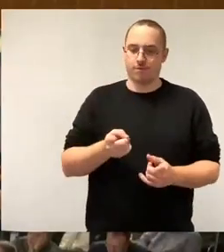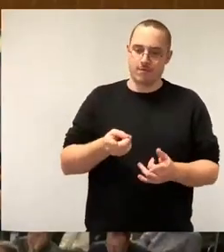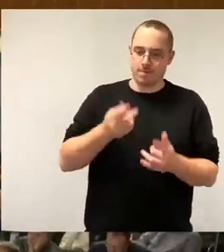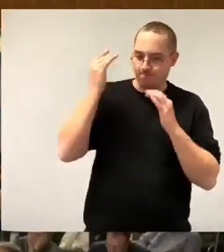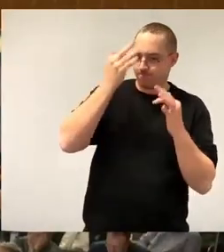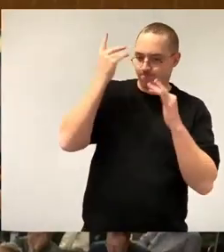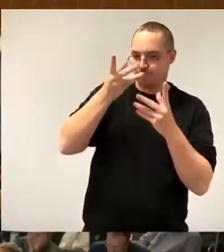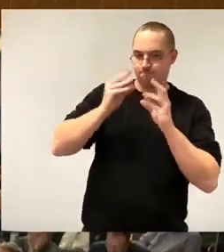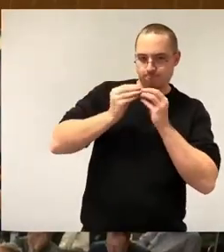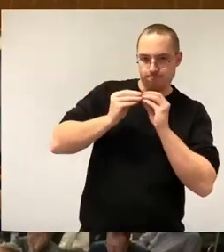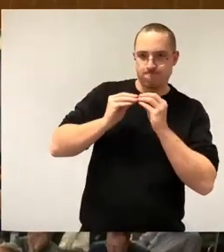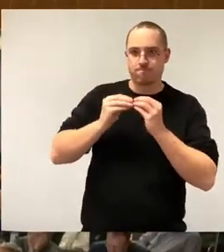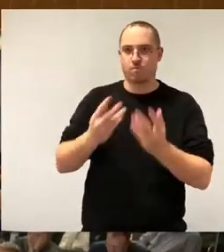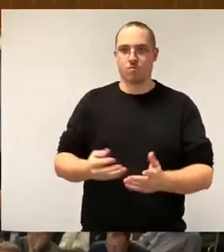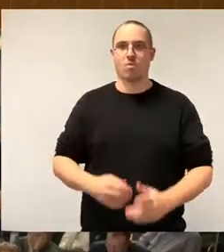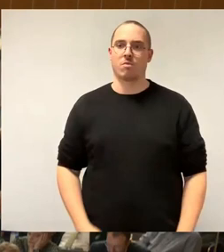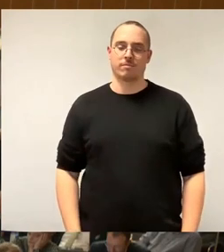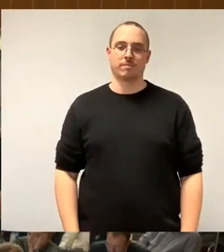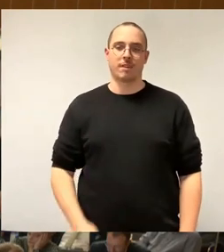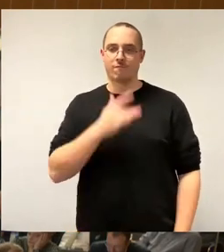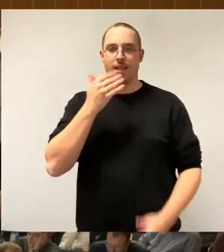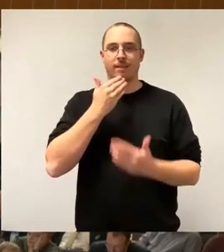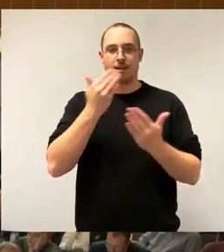Als nächstes die FDP-Fraktion, Herr Blüttner.